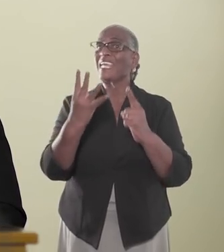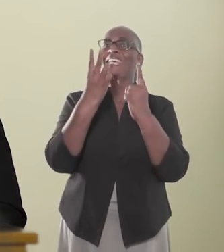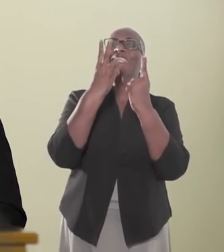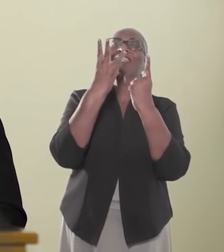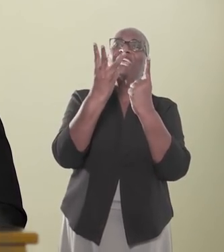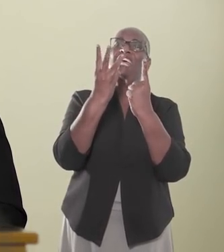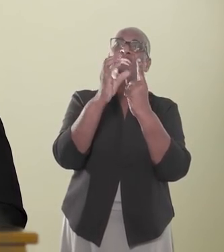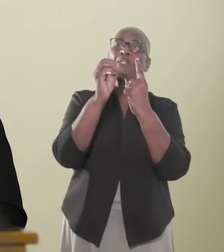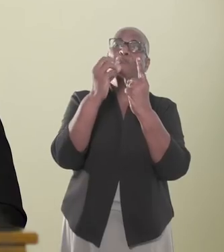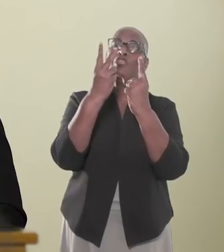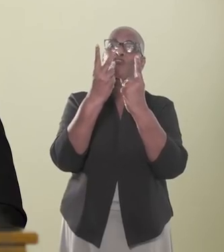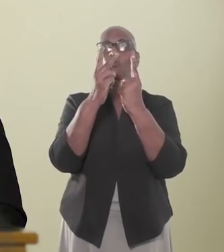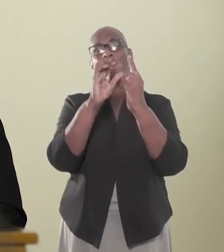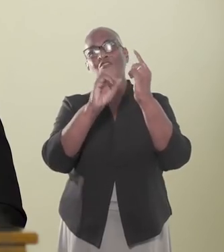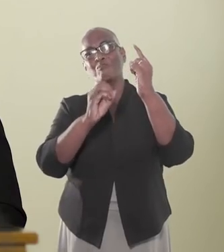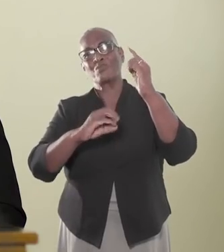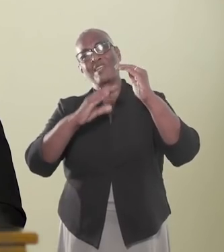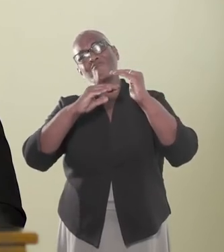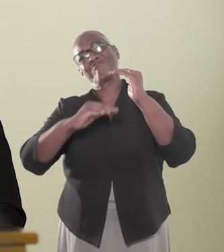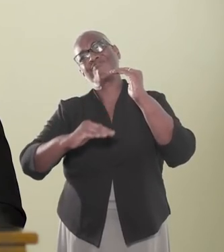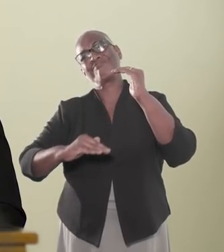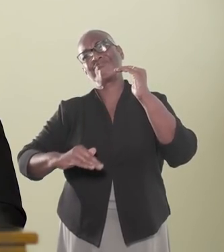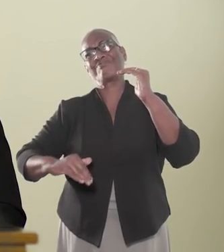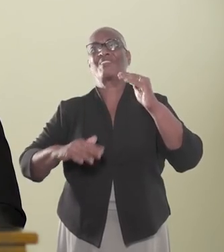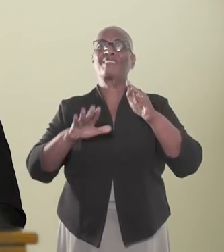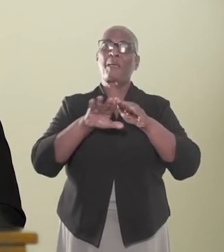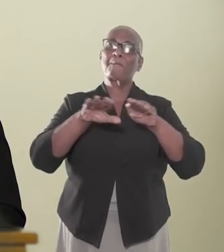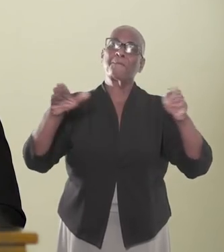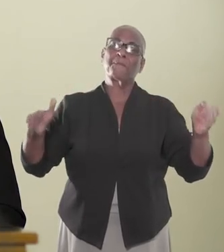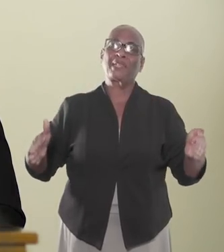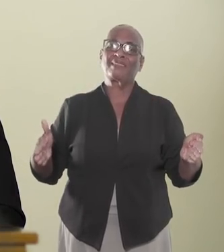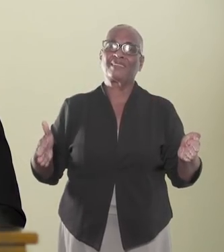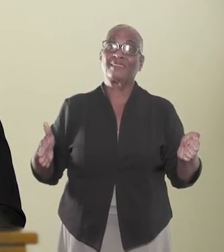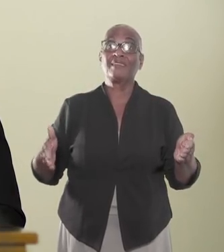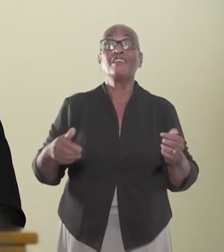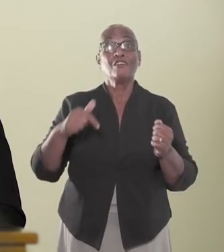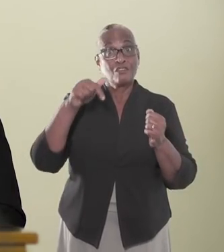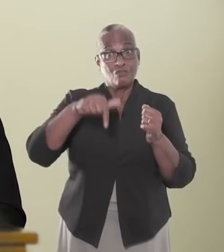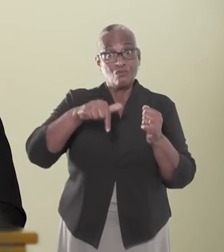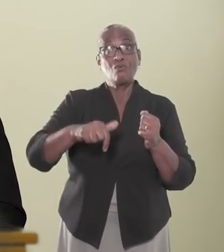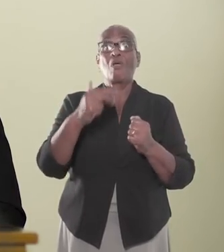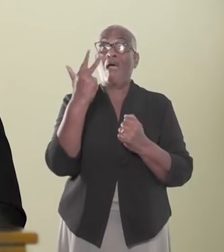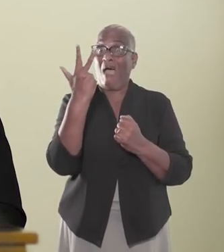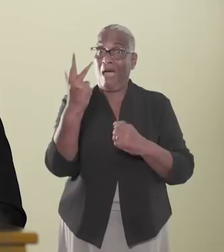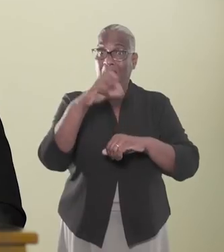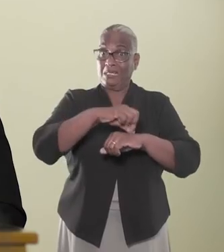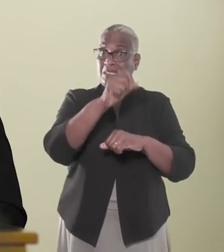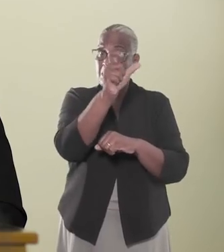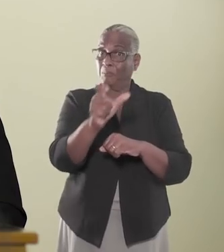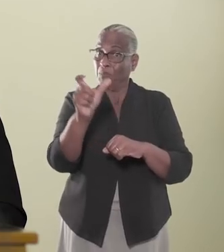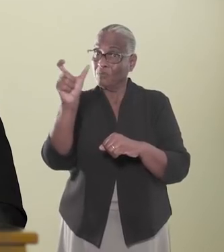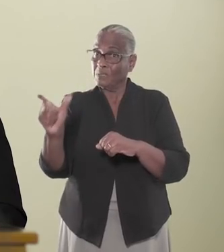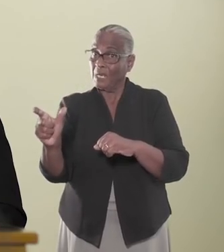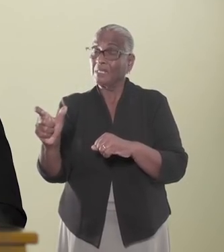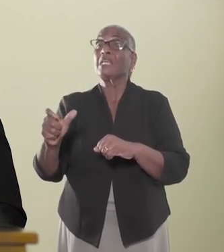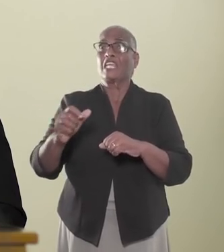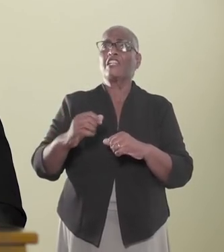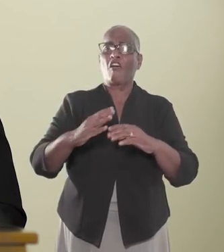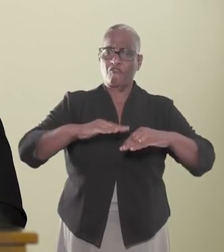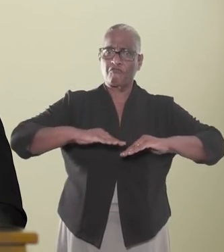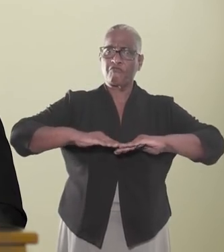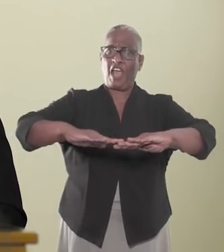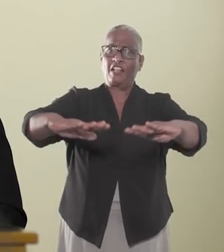is een daling van 13 naar 12% van de landelijke beddencapaciteit. Er liggen 8 patiënten in het